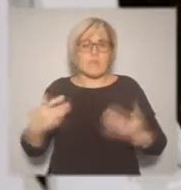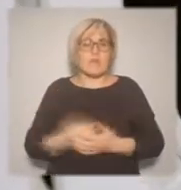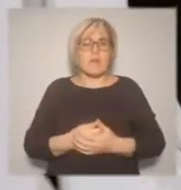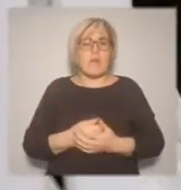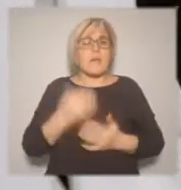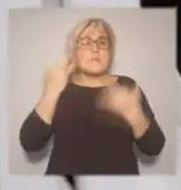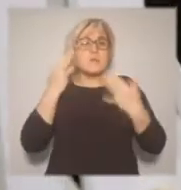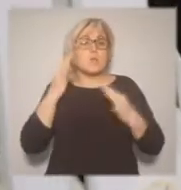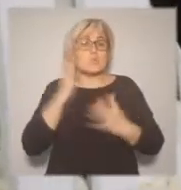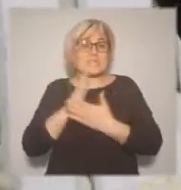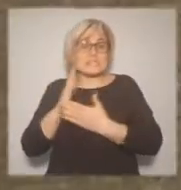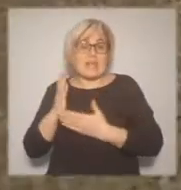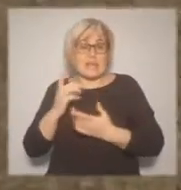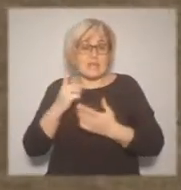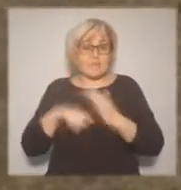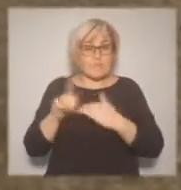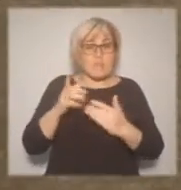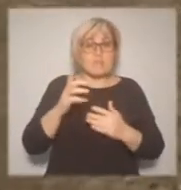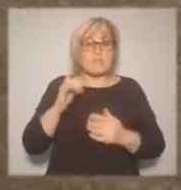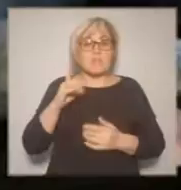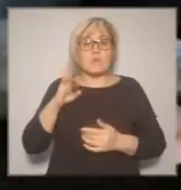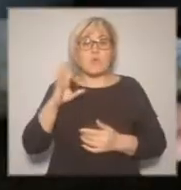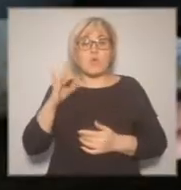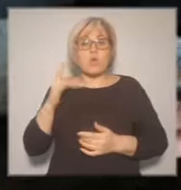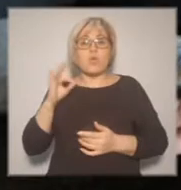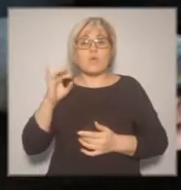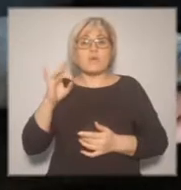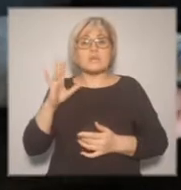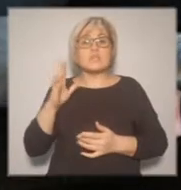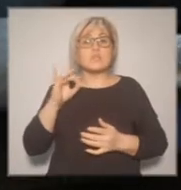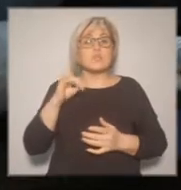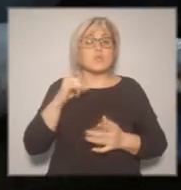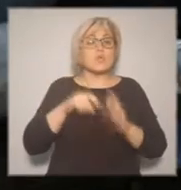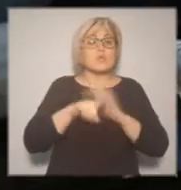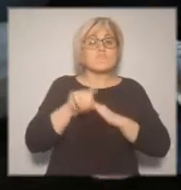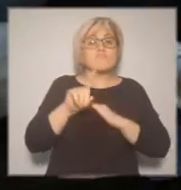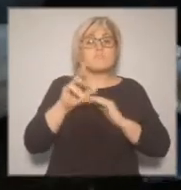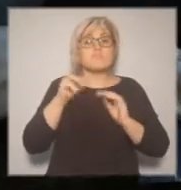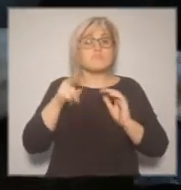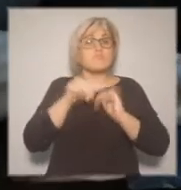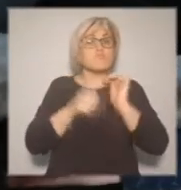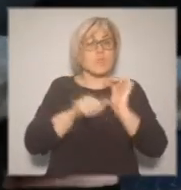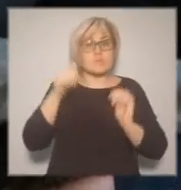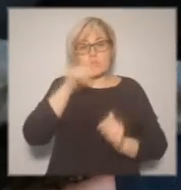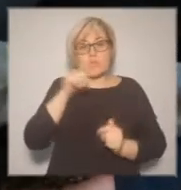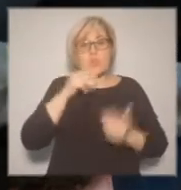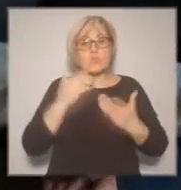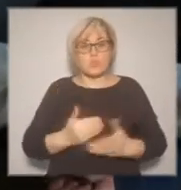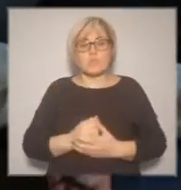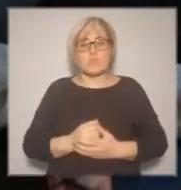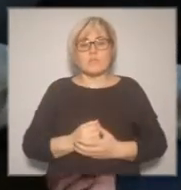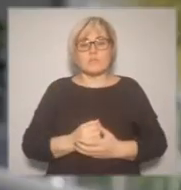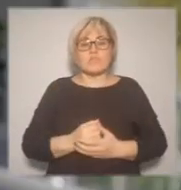мешало. Просто не хватало одного пазла – активного, деятельного человека, который бы с желанием дела, с азартом взялся бы и